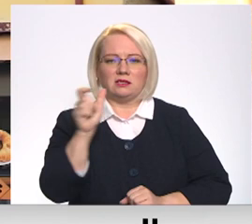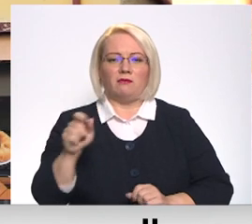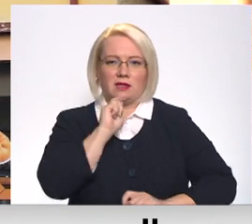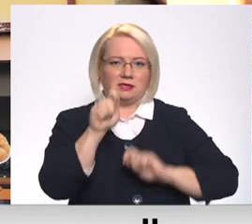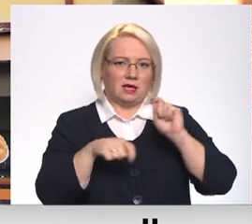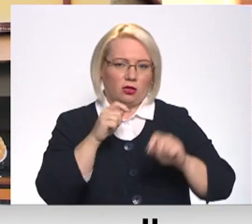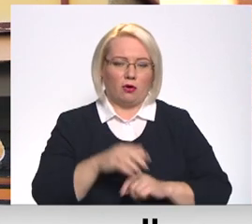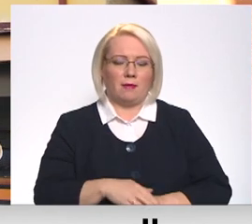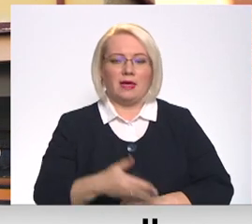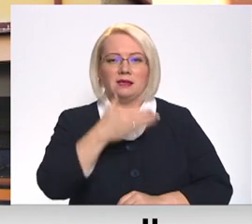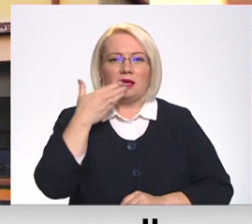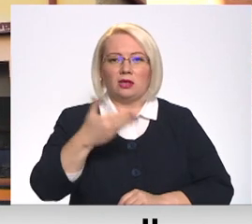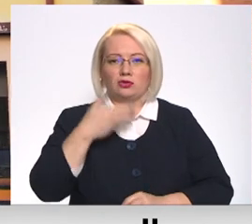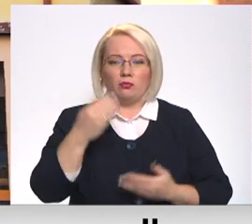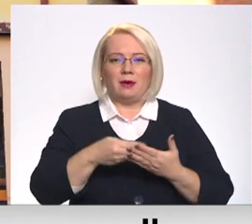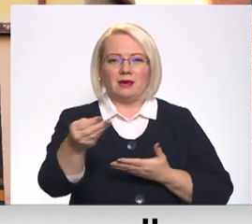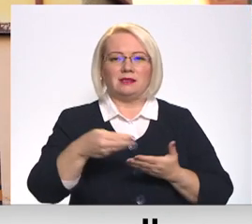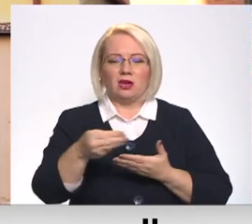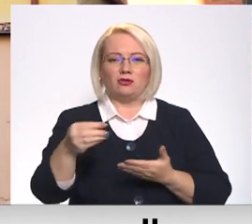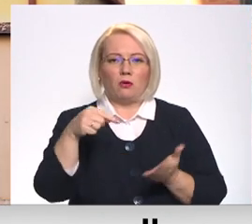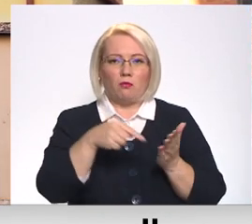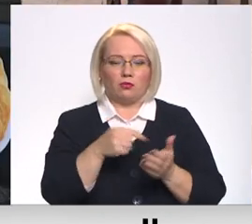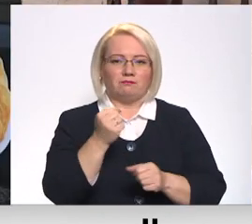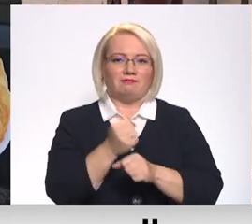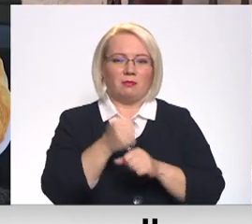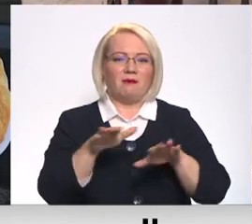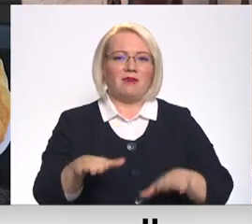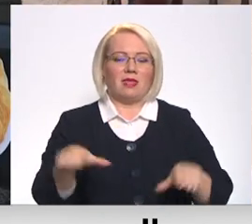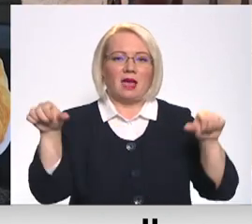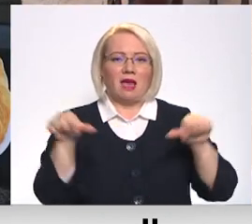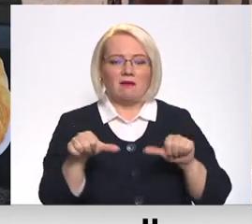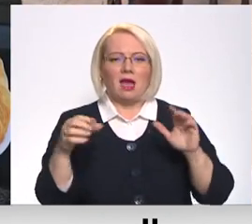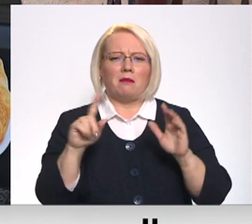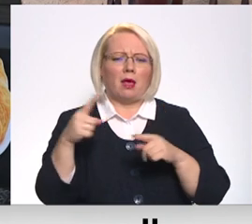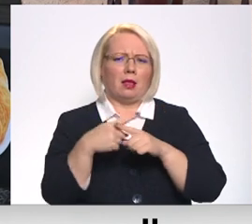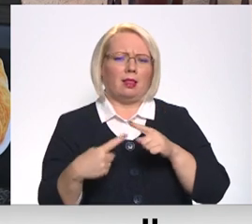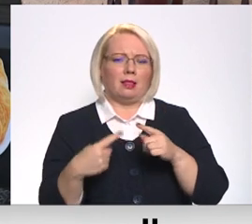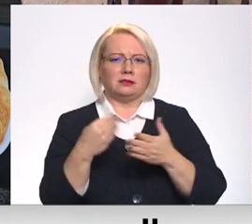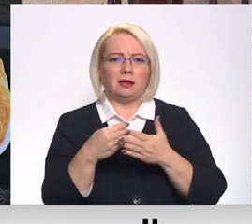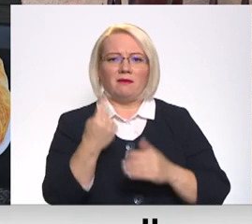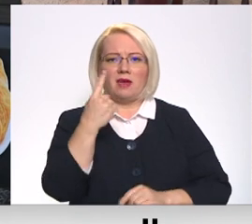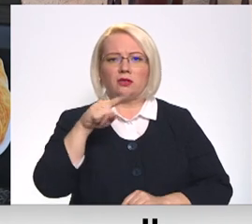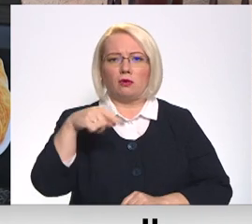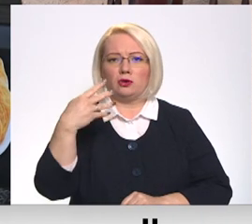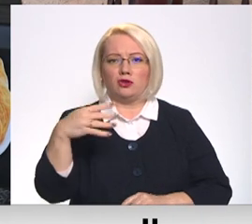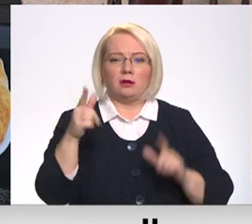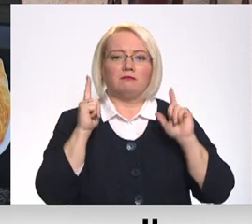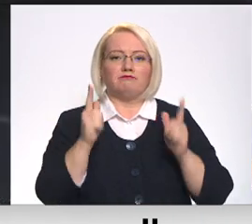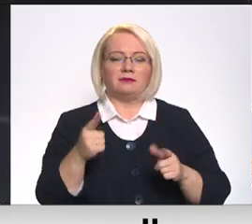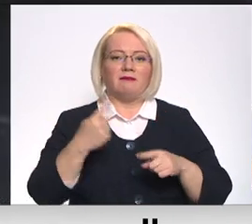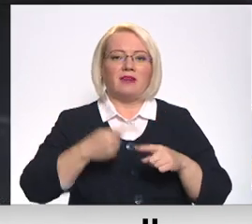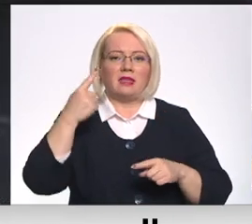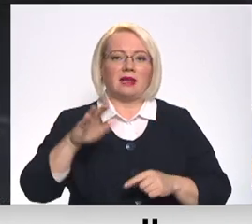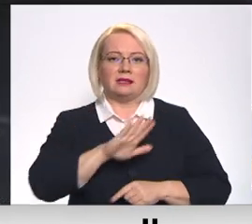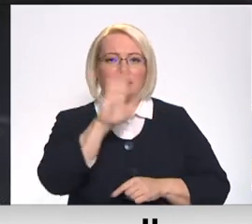Siltas zupas izsniegšanas punkta darbojas vietējā kafēnīcā, kas par simbolisku samaksu – eiro 40 – piekritusi reizi